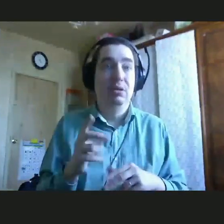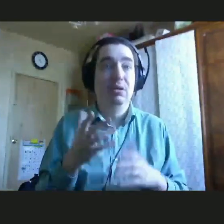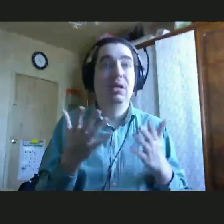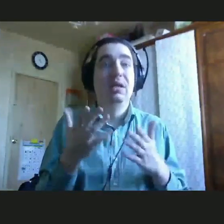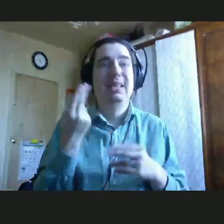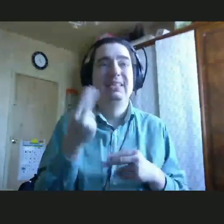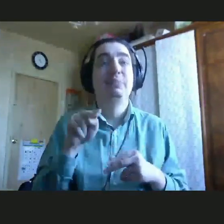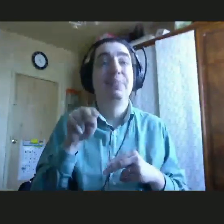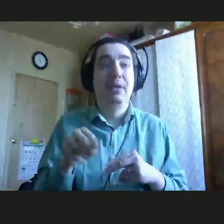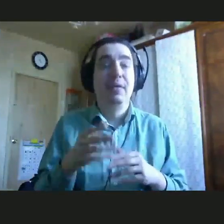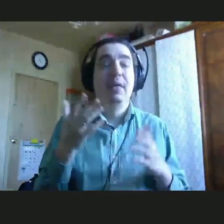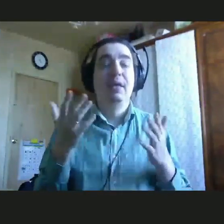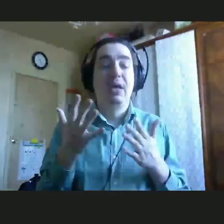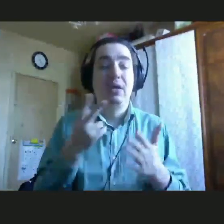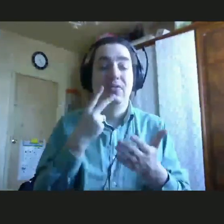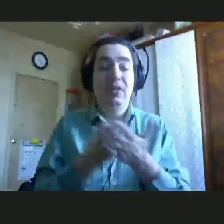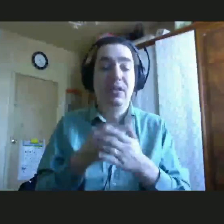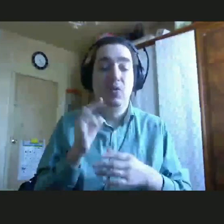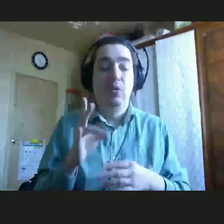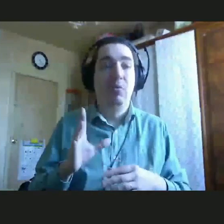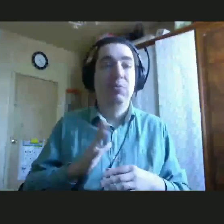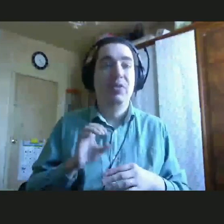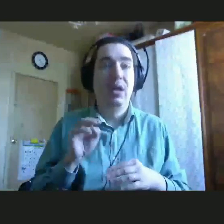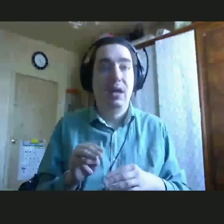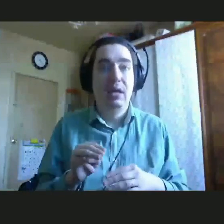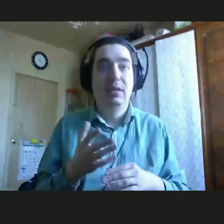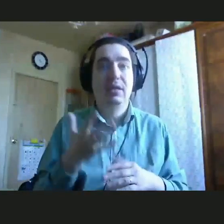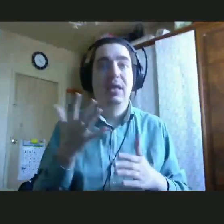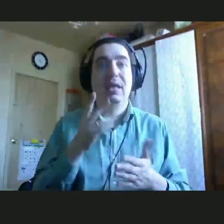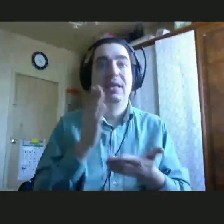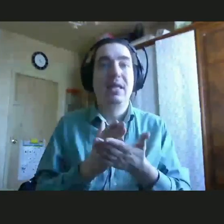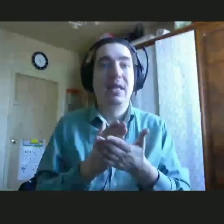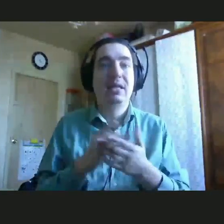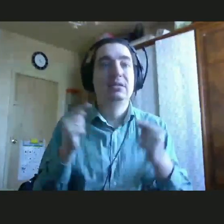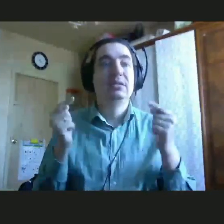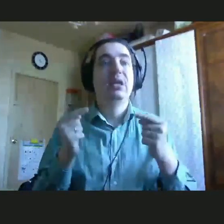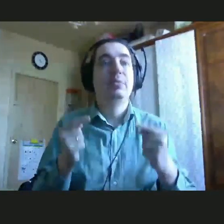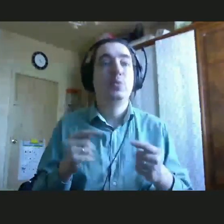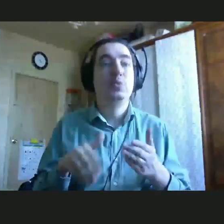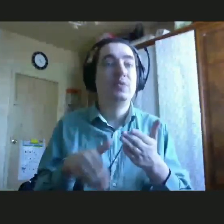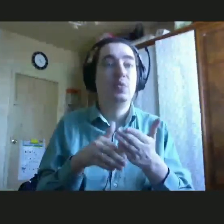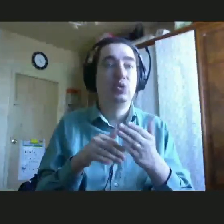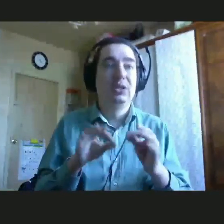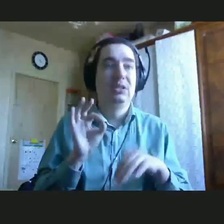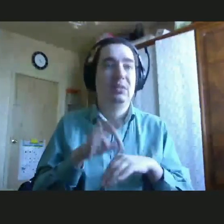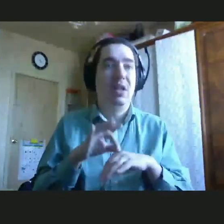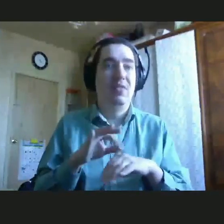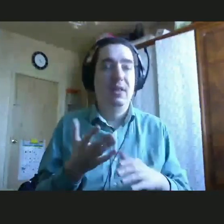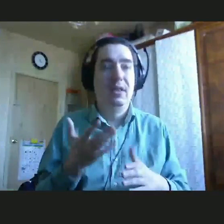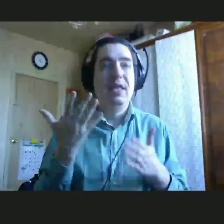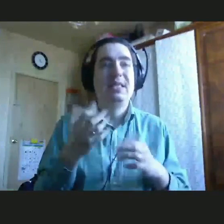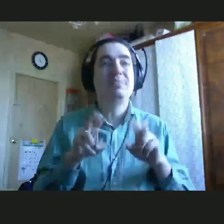бывает, как он прогрессирует или, наоборот, регрессирует, какие есть сопутствующие заболевания, какие